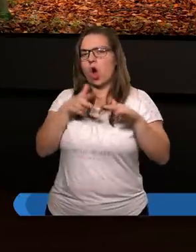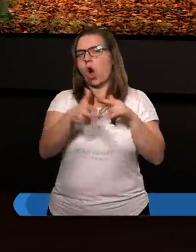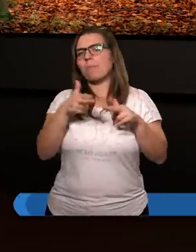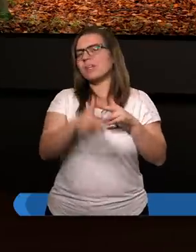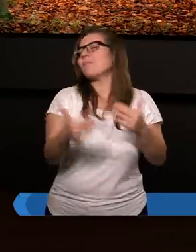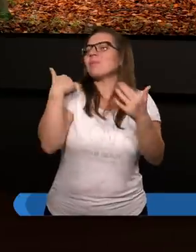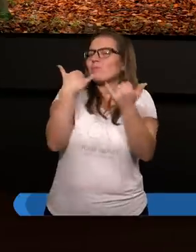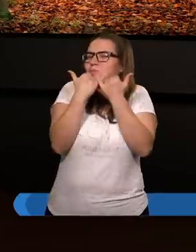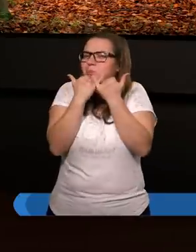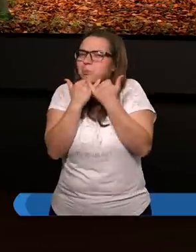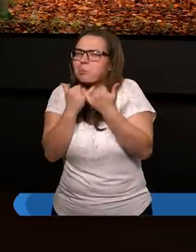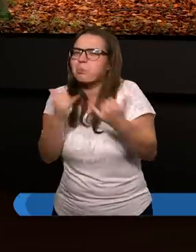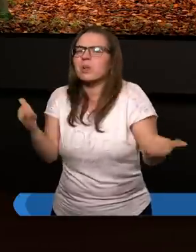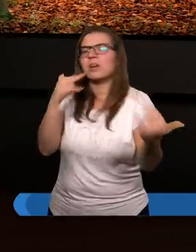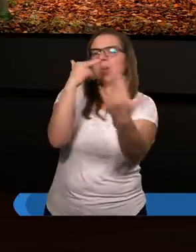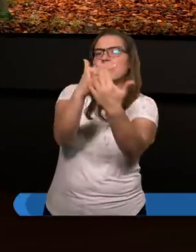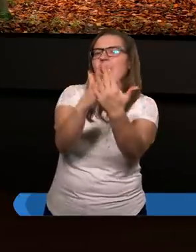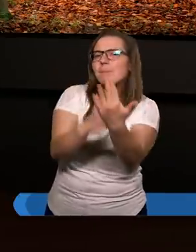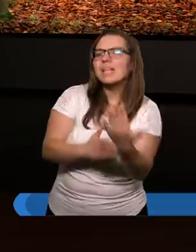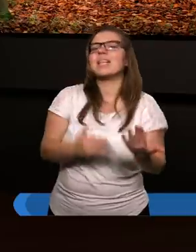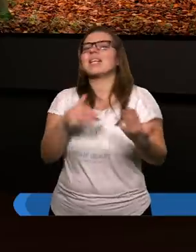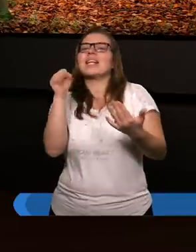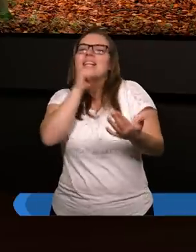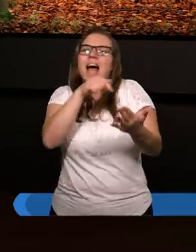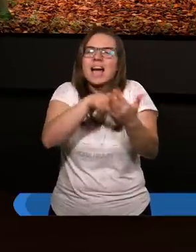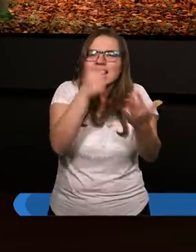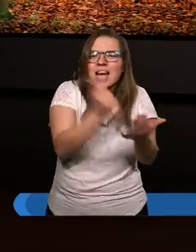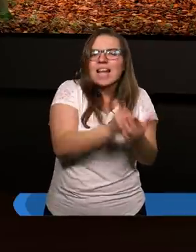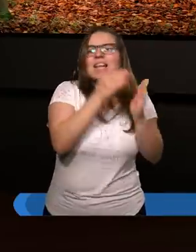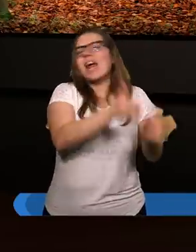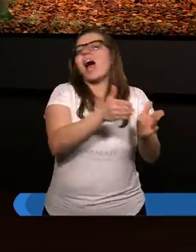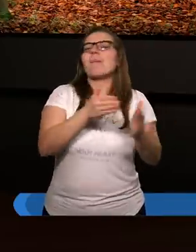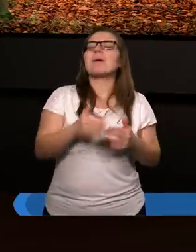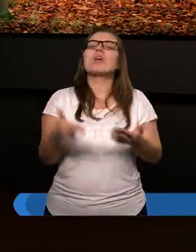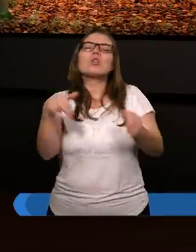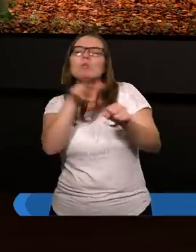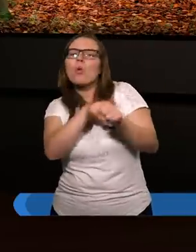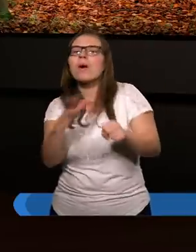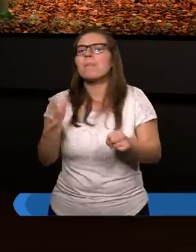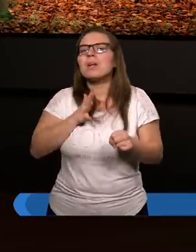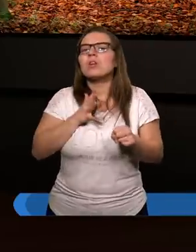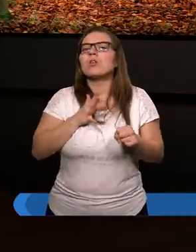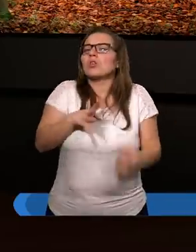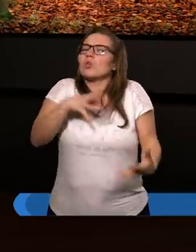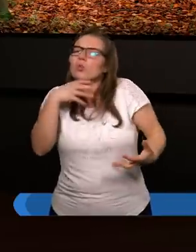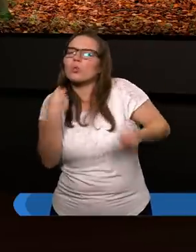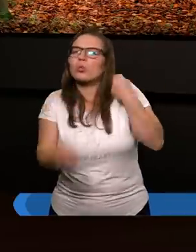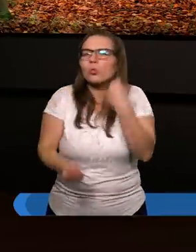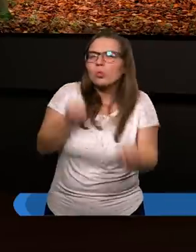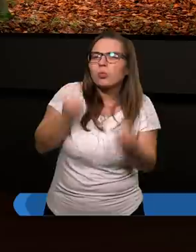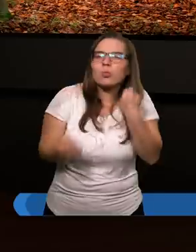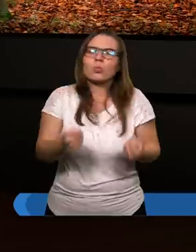Były różne przepisy w Starym Testamencie, które było chyba trudno